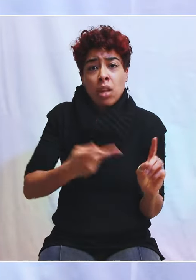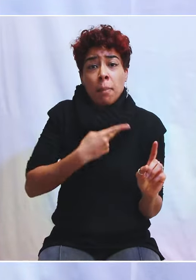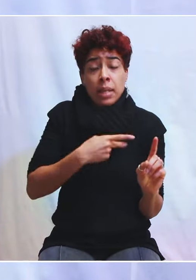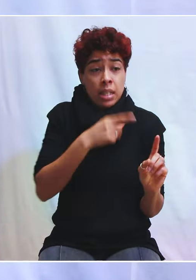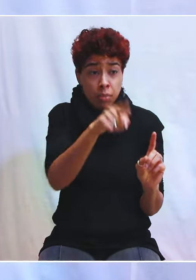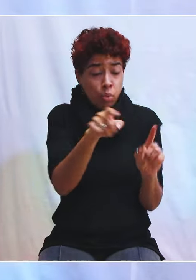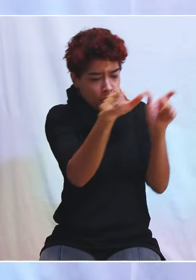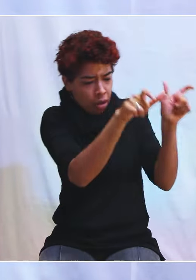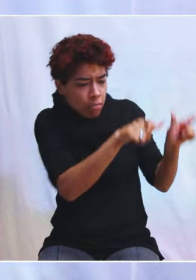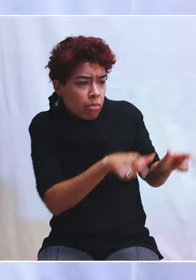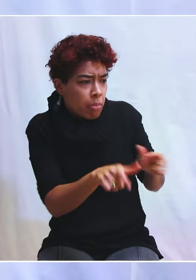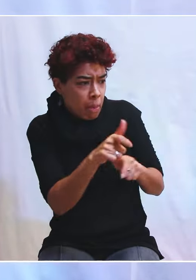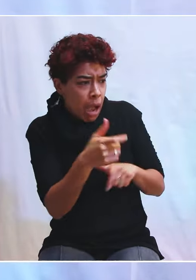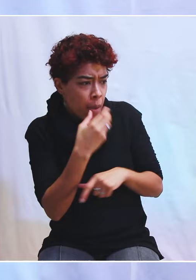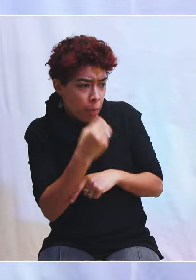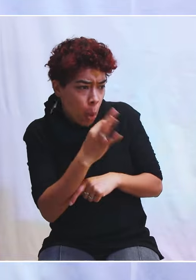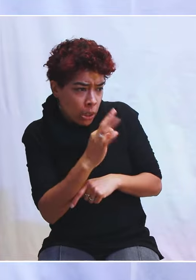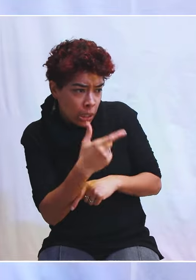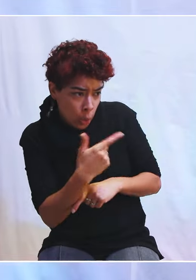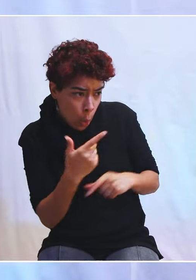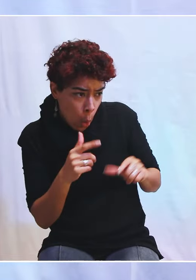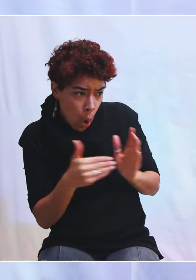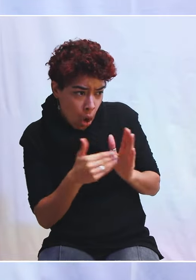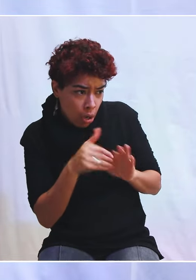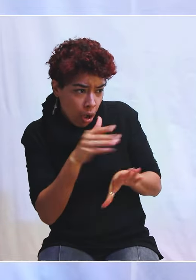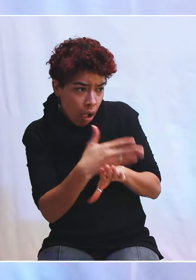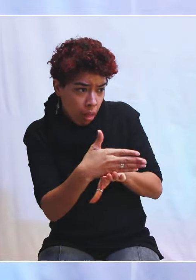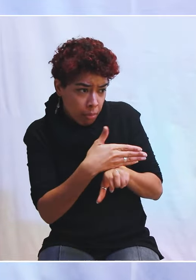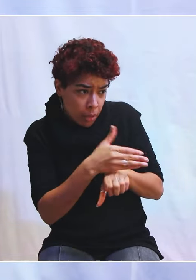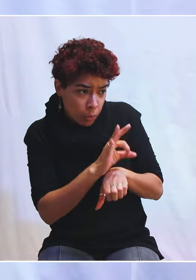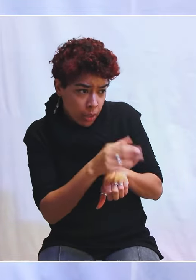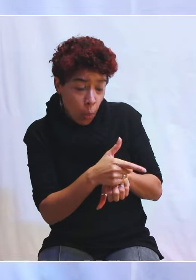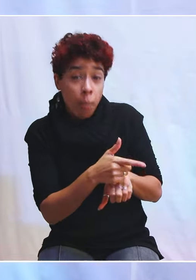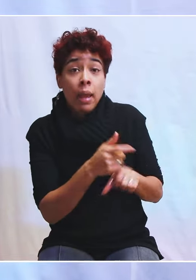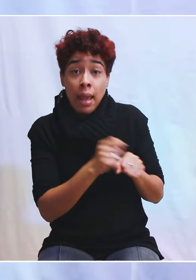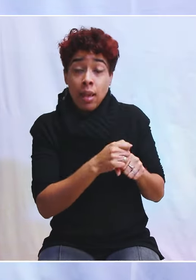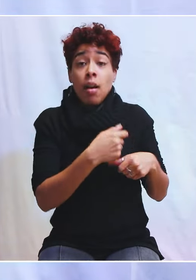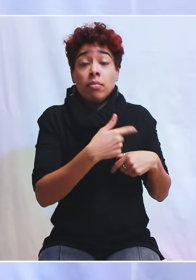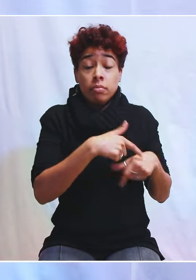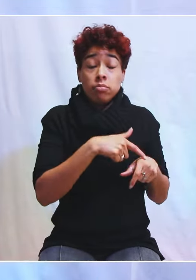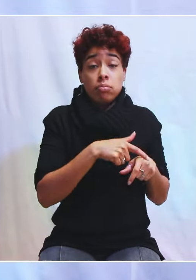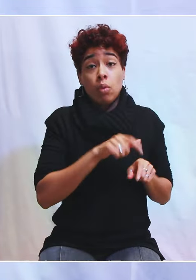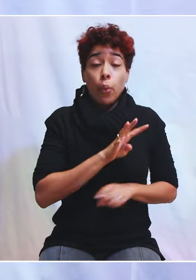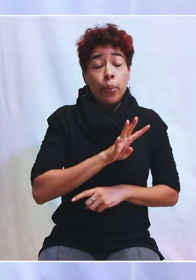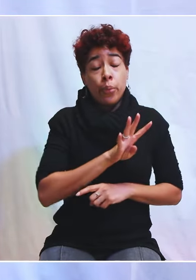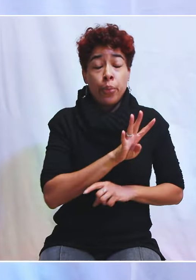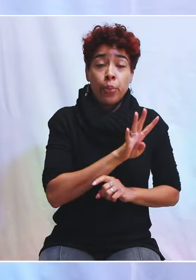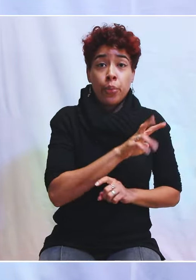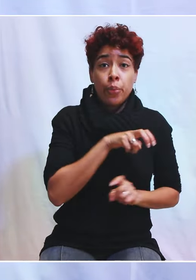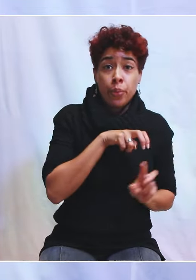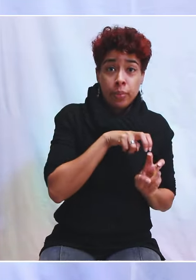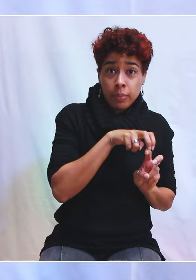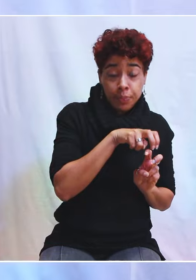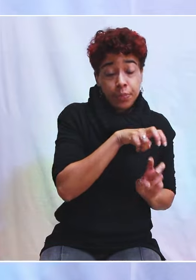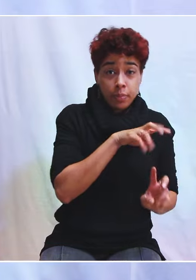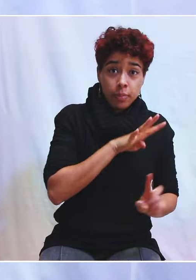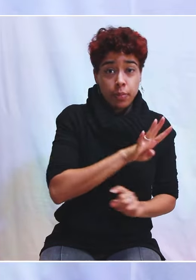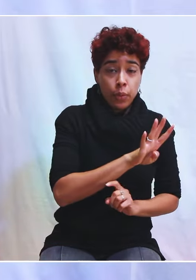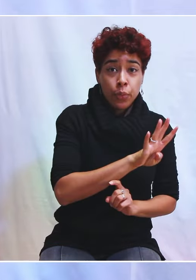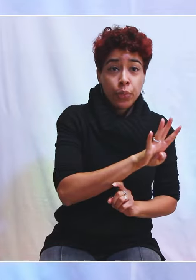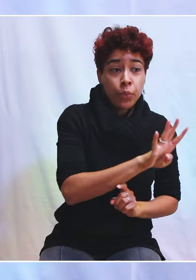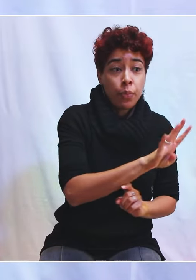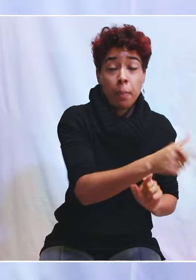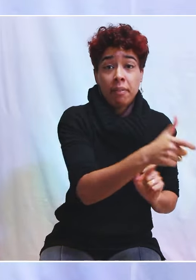eh bien, examiner pour voir si les choses étaient parties. Ils étaient encore lépreux. Mais quand ils prennent ce chemin d'obéissance et de foi, eh bien, la guérison